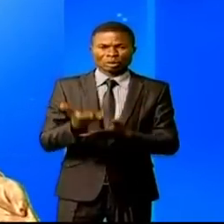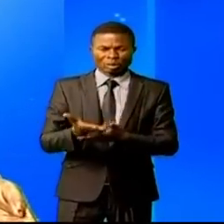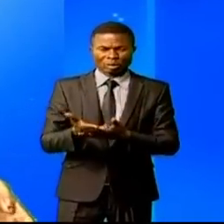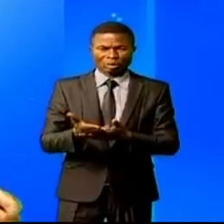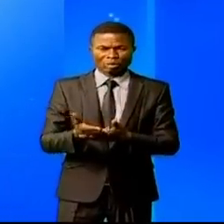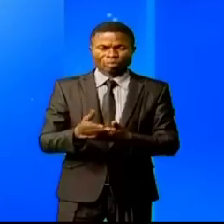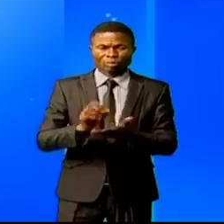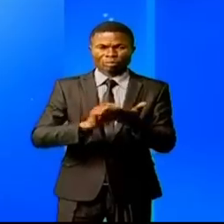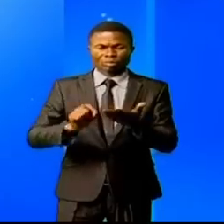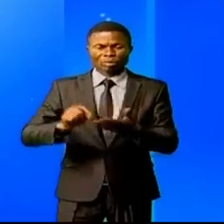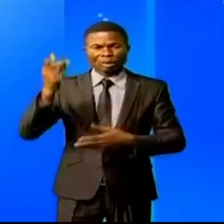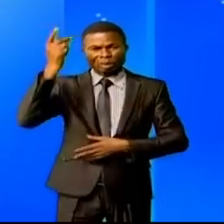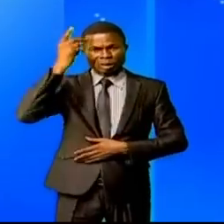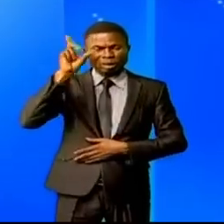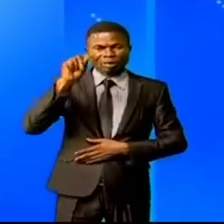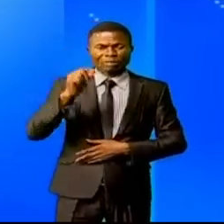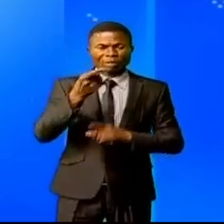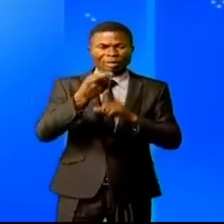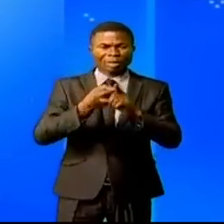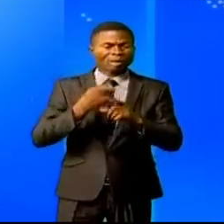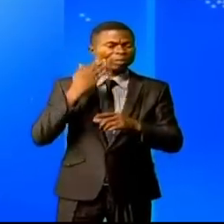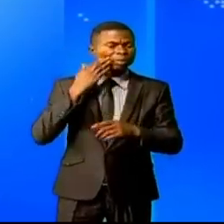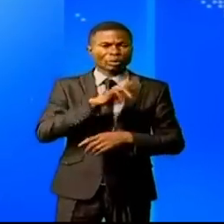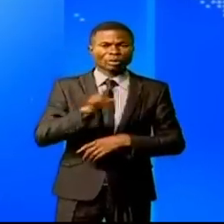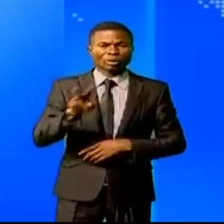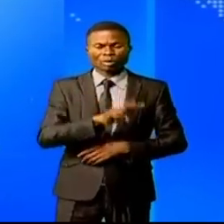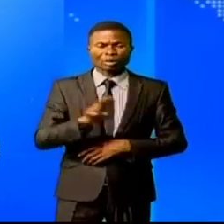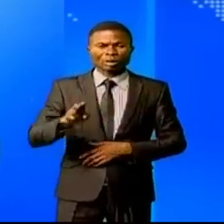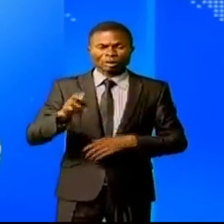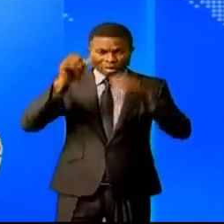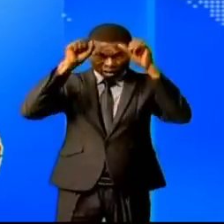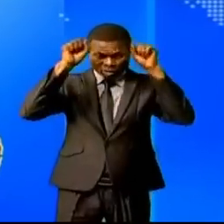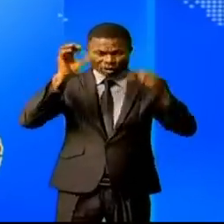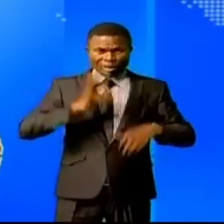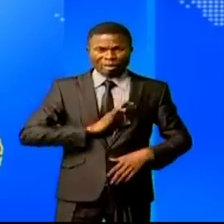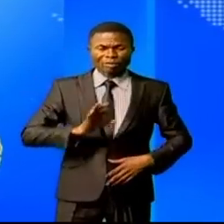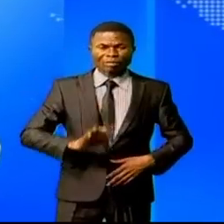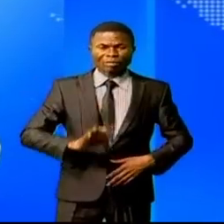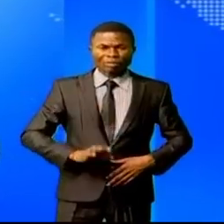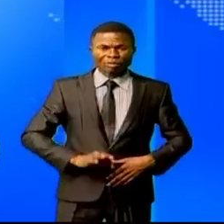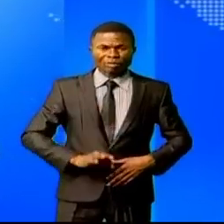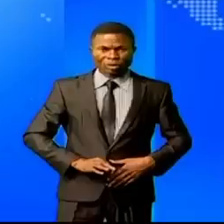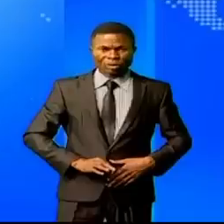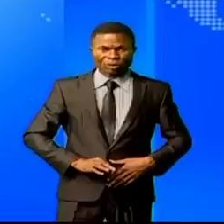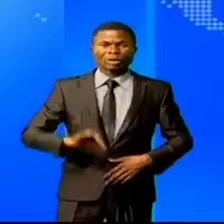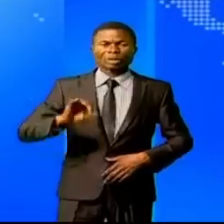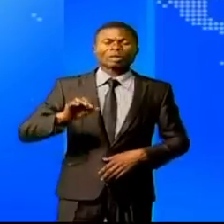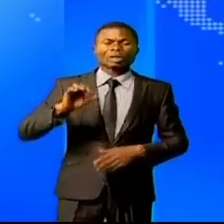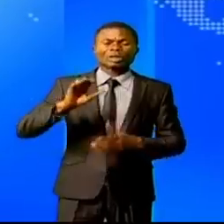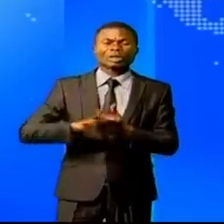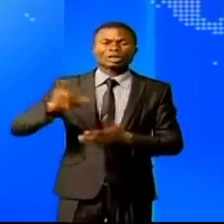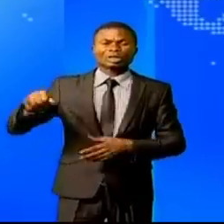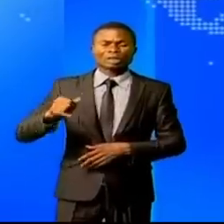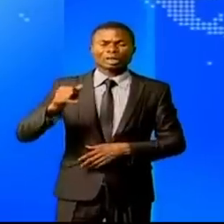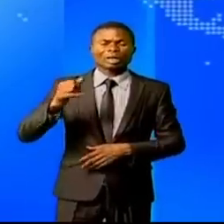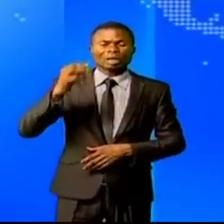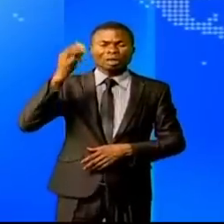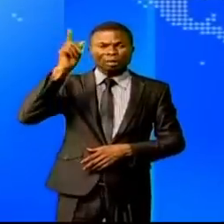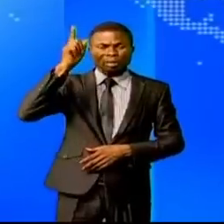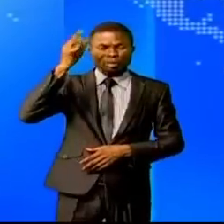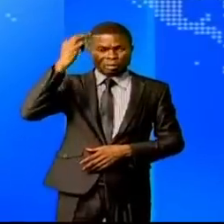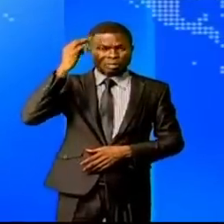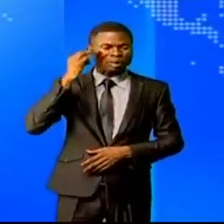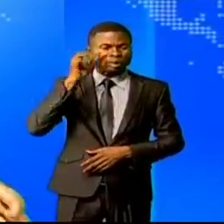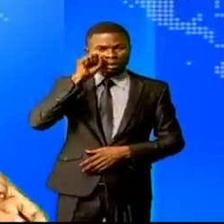faite à Kinshasa le 20 mai 2022, Félix-Antoine Tchisekedi Tchulombo, Jean-Michel Samaloukonde-Kengue, premier